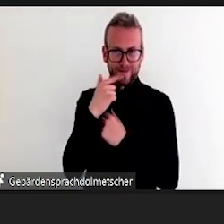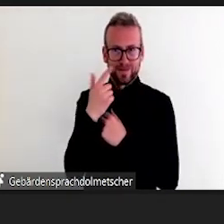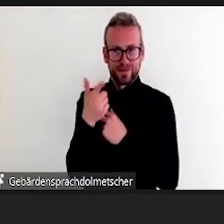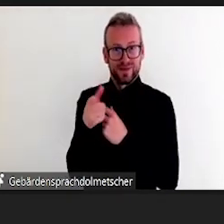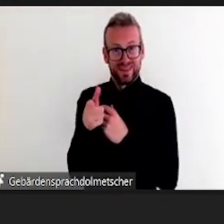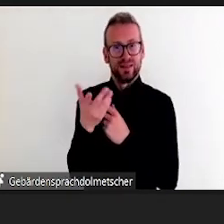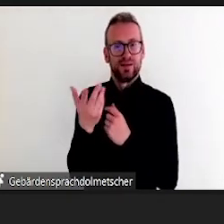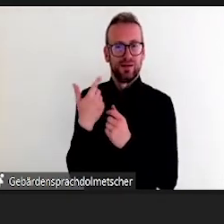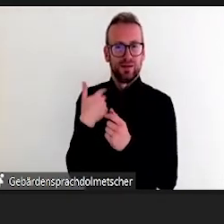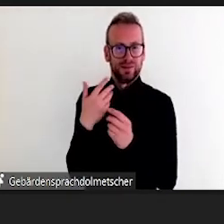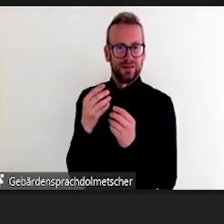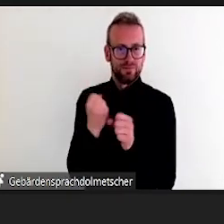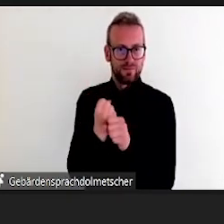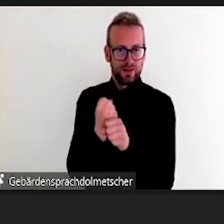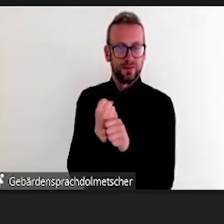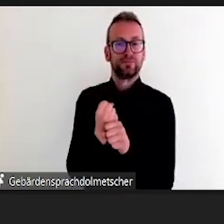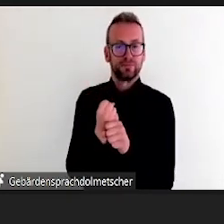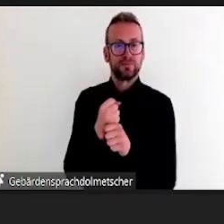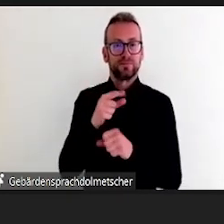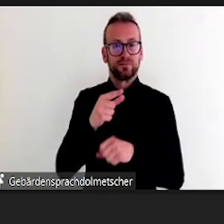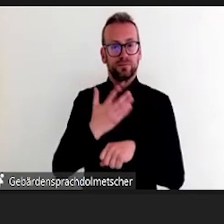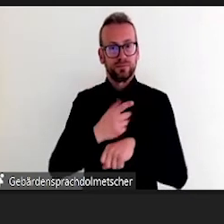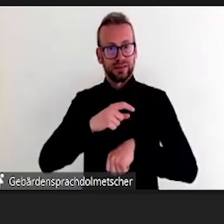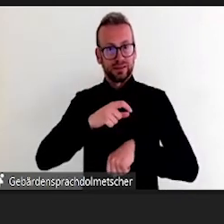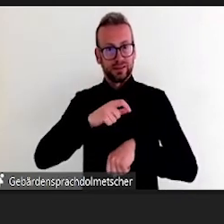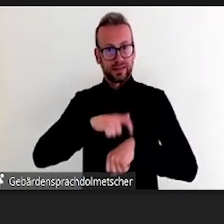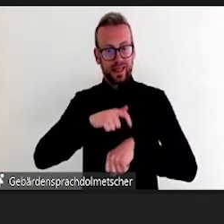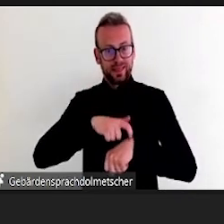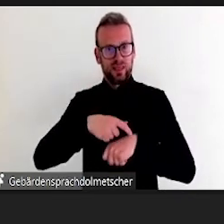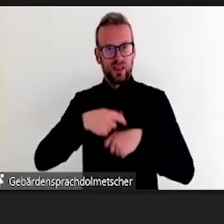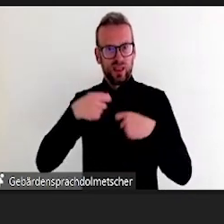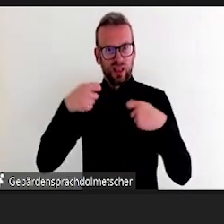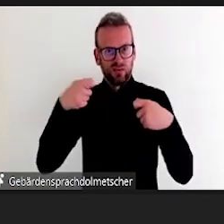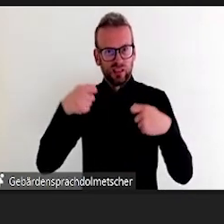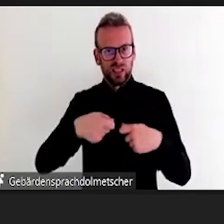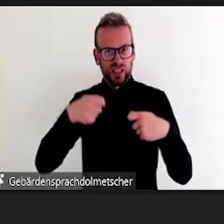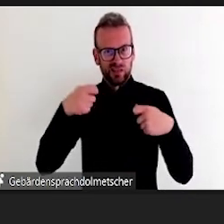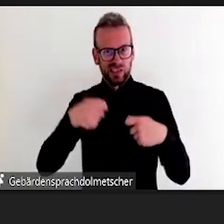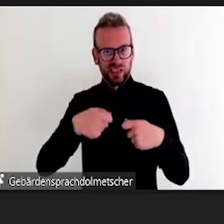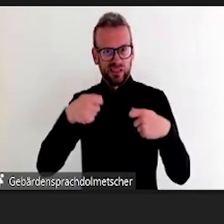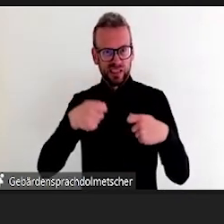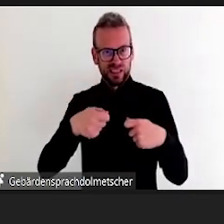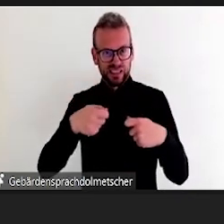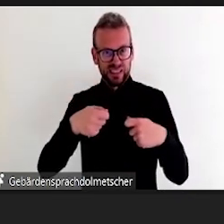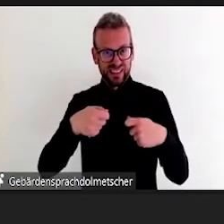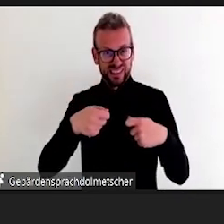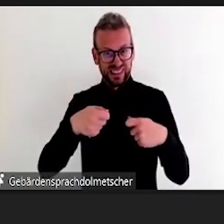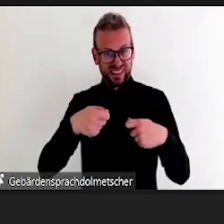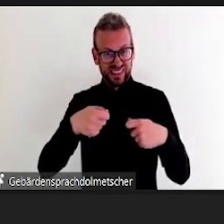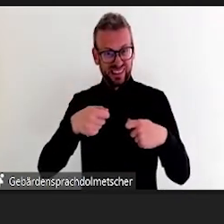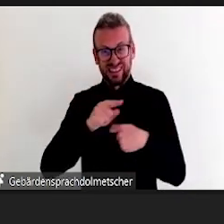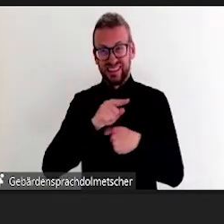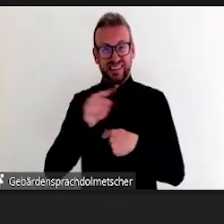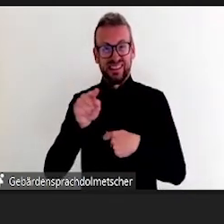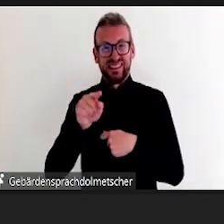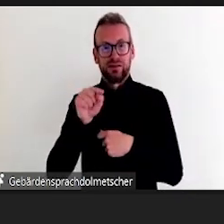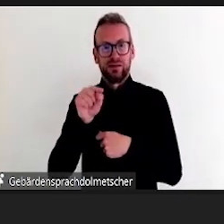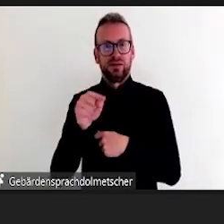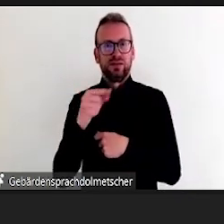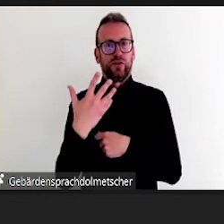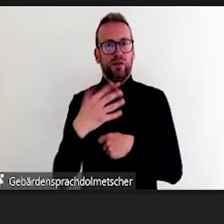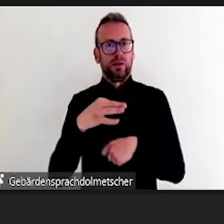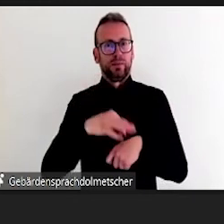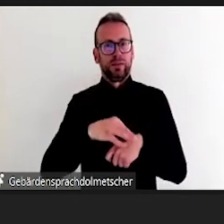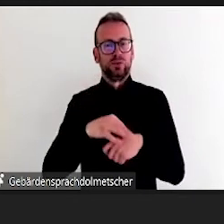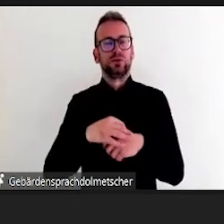Ich habe wesentlich weniger Dropout. Also es geht mir weniger in den Gruppen verloren. Die Gruppen bringen sehr gute Ergebnisse und arbeiten